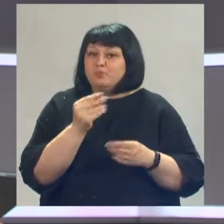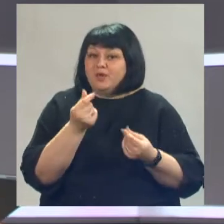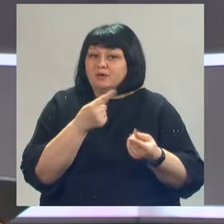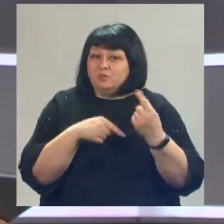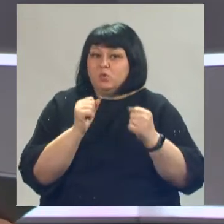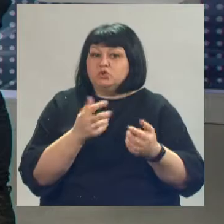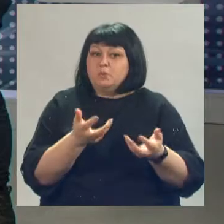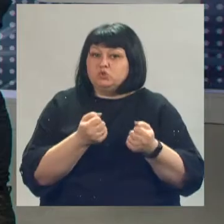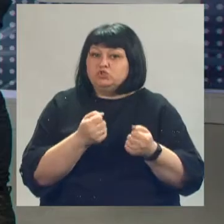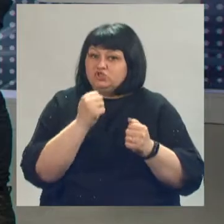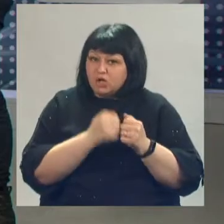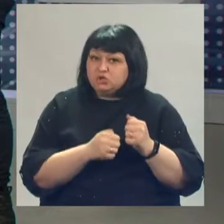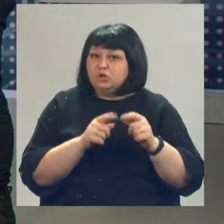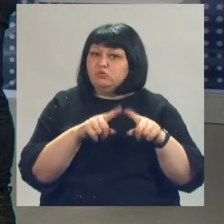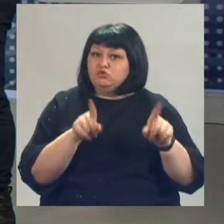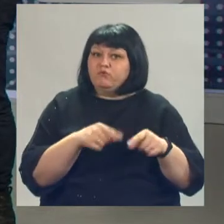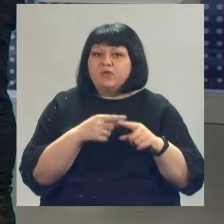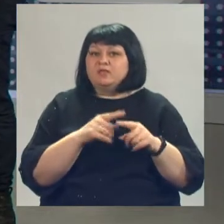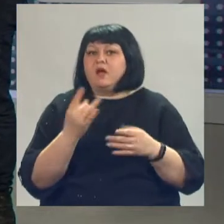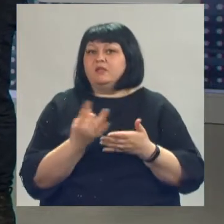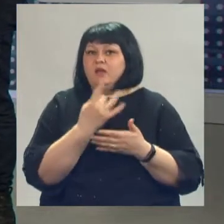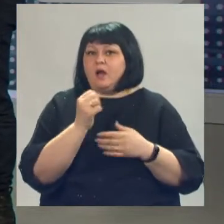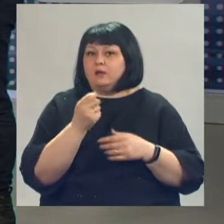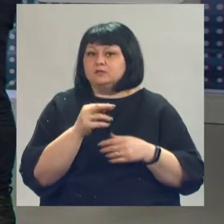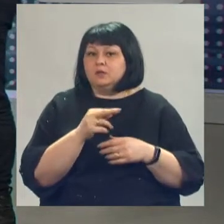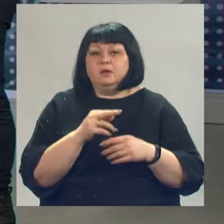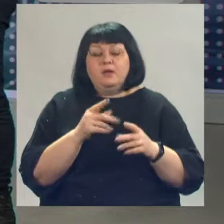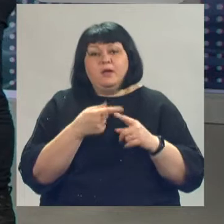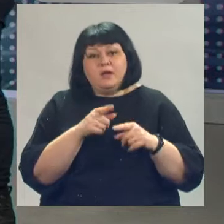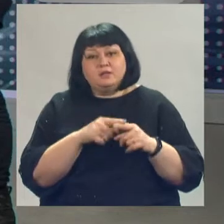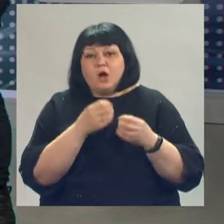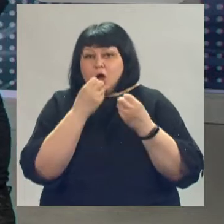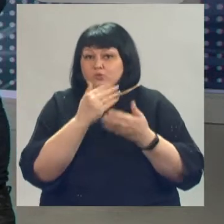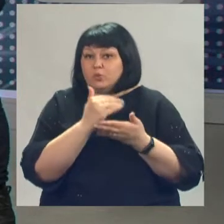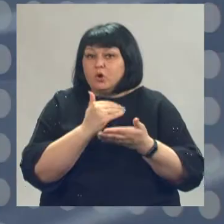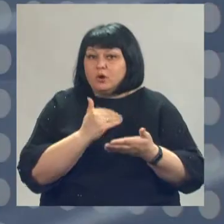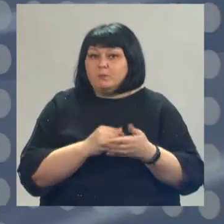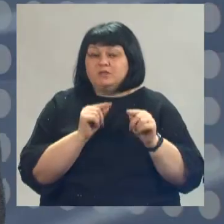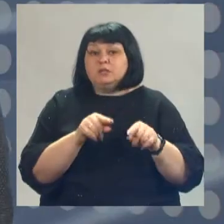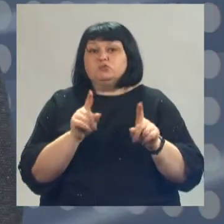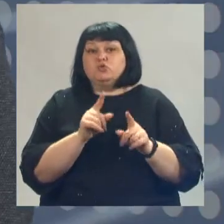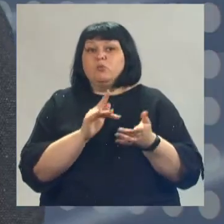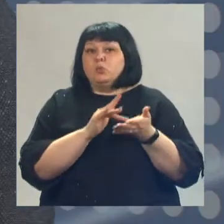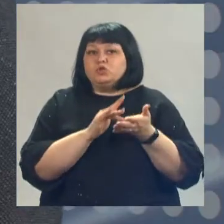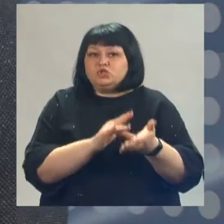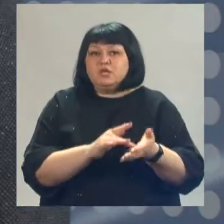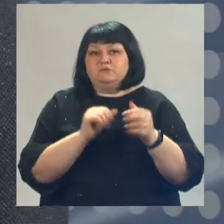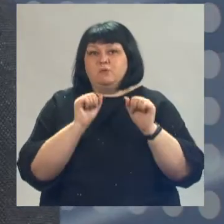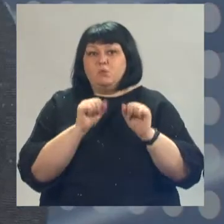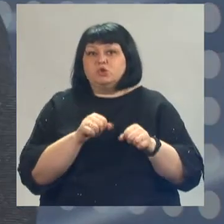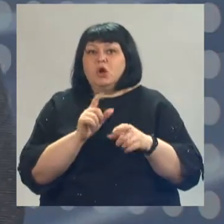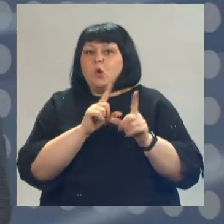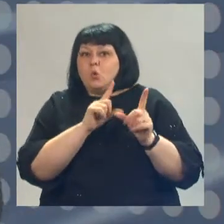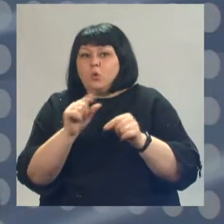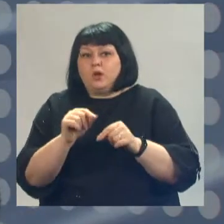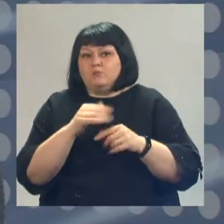каждой путевки? Это не одноразовая акция? Да, чем хороша эта программа, тем, что путешествие можно отправиться